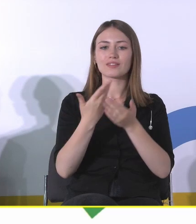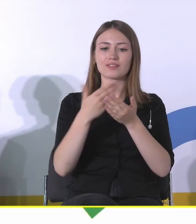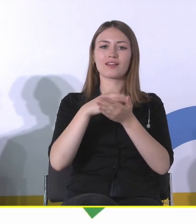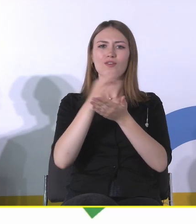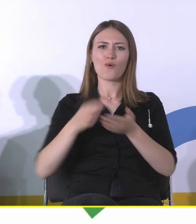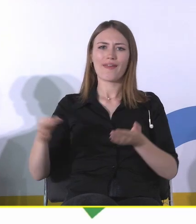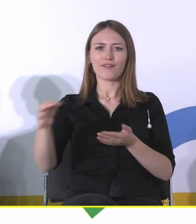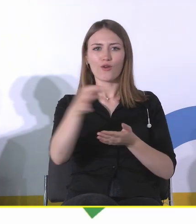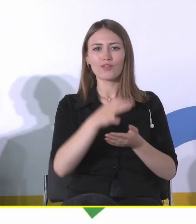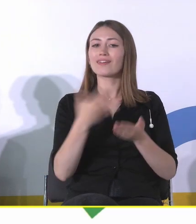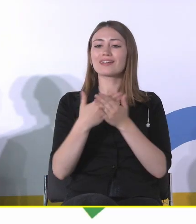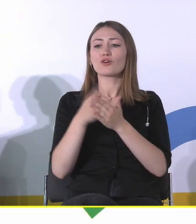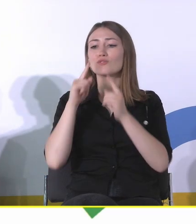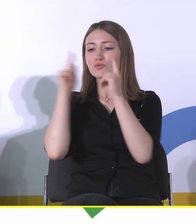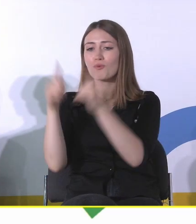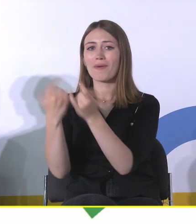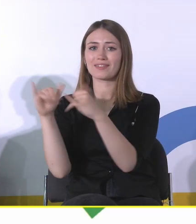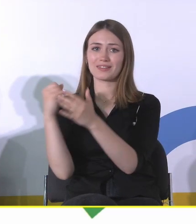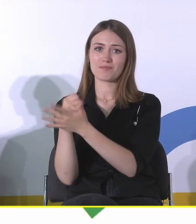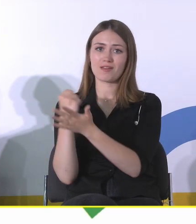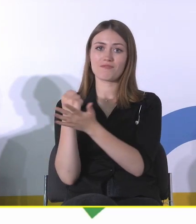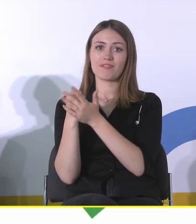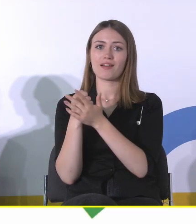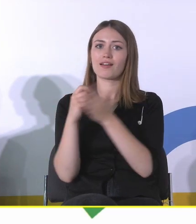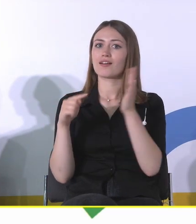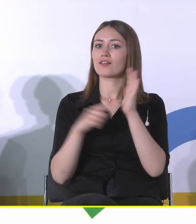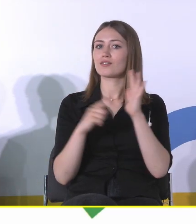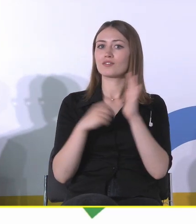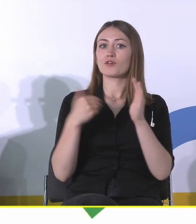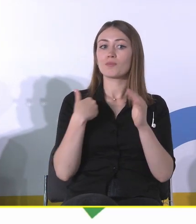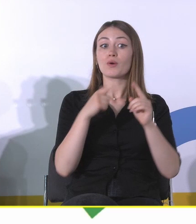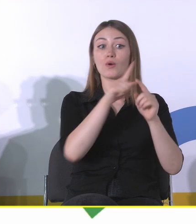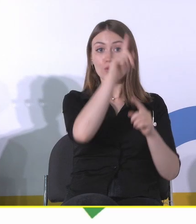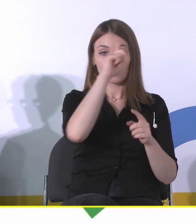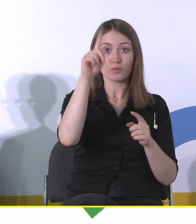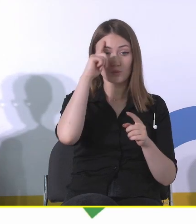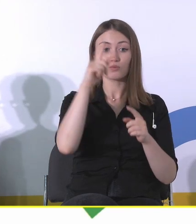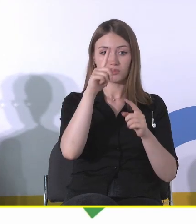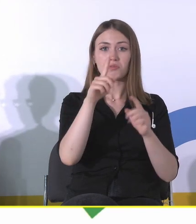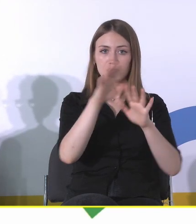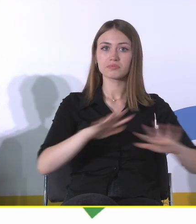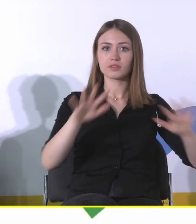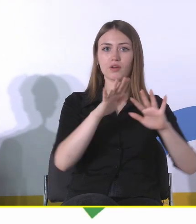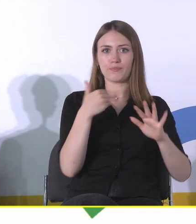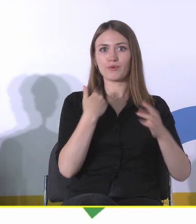prostu zajęta czym innym. To był niesamowity odzew społeczny, gdzie się firmy architektoniczne,